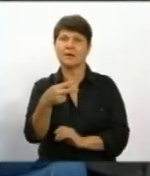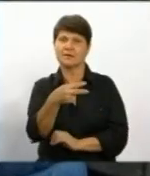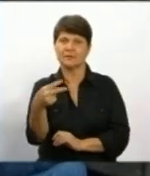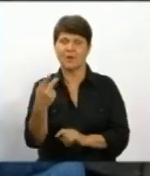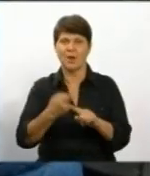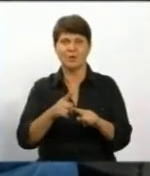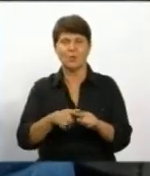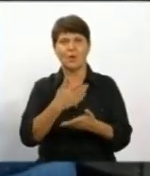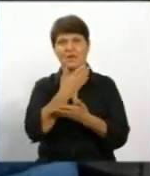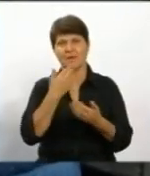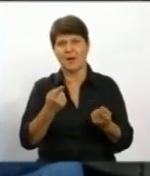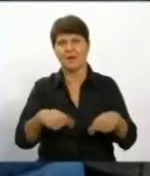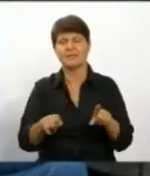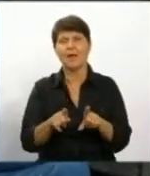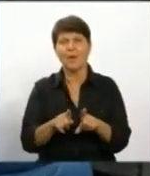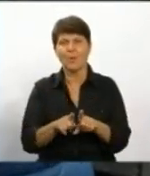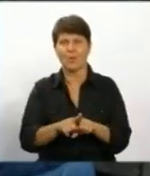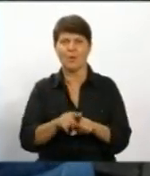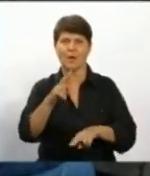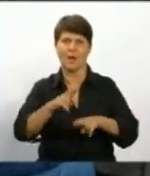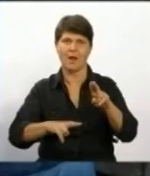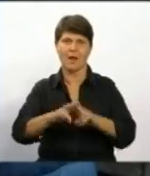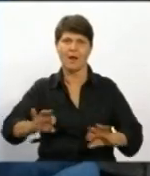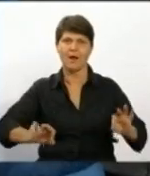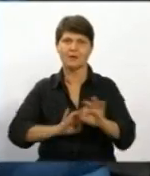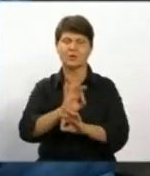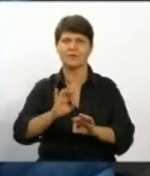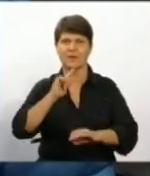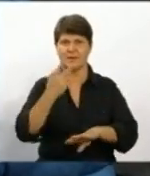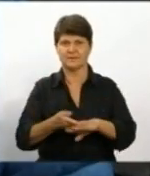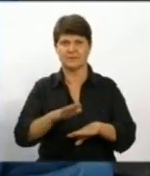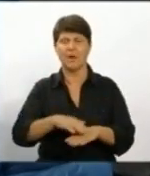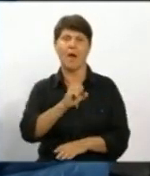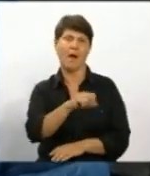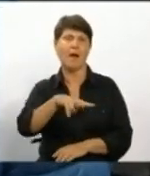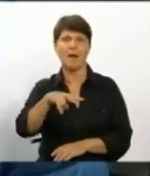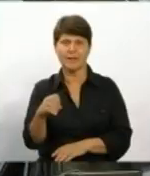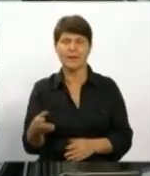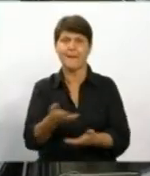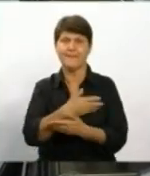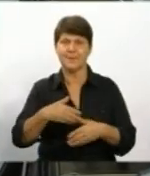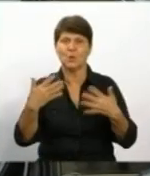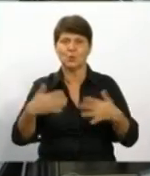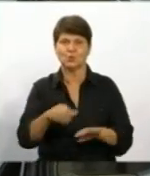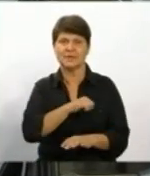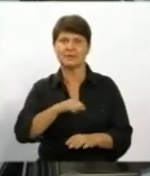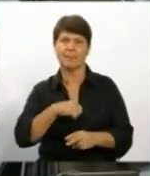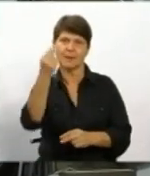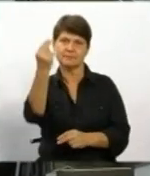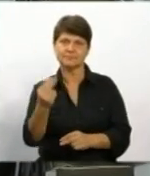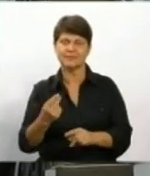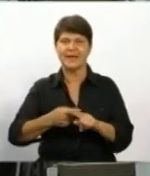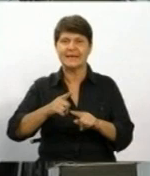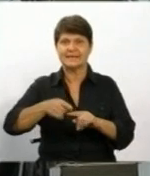тому воно немає такої архітектурної складової, але ми підігруємо вже саме стилістикою. Цей